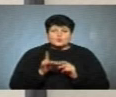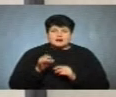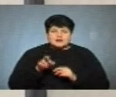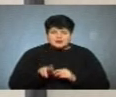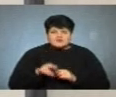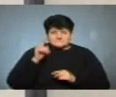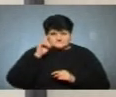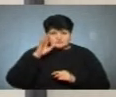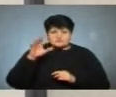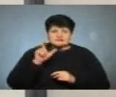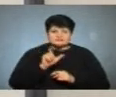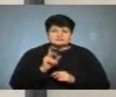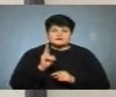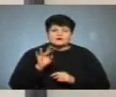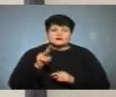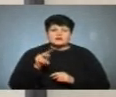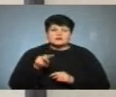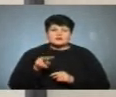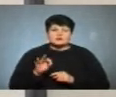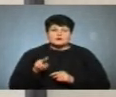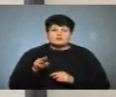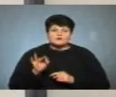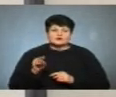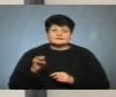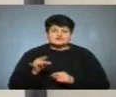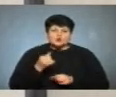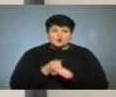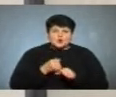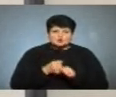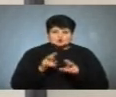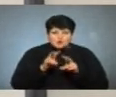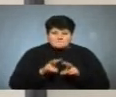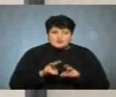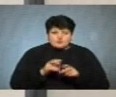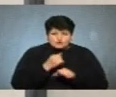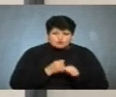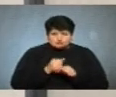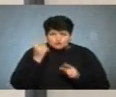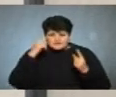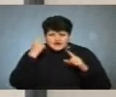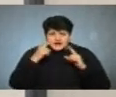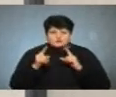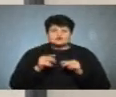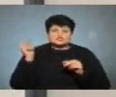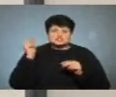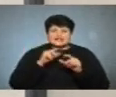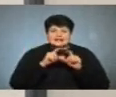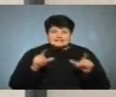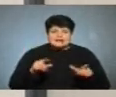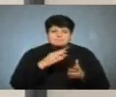відомого Євгена Клопотенка, розробляють шкільне меню, яке використовуватиметься